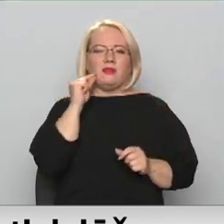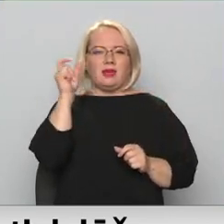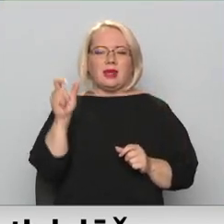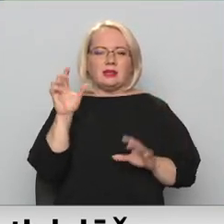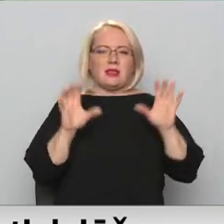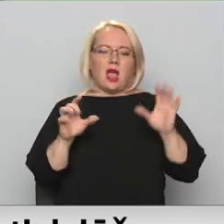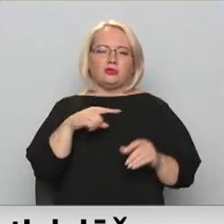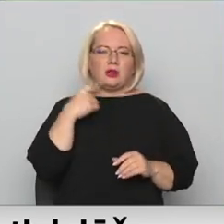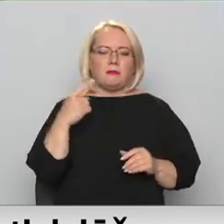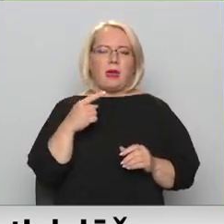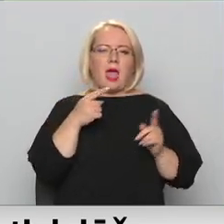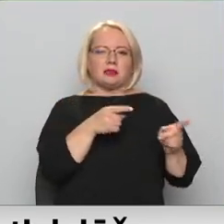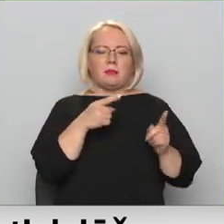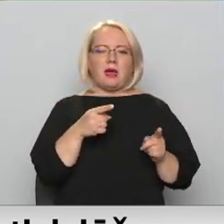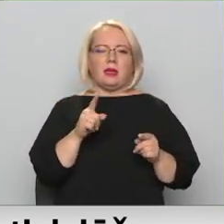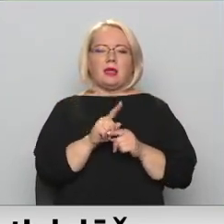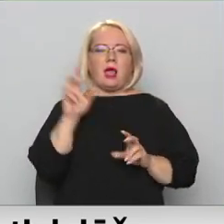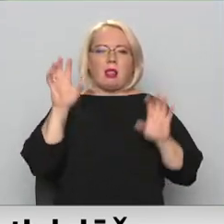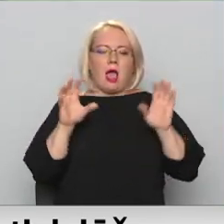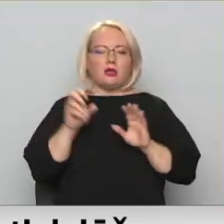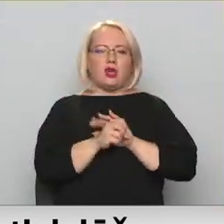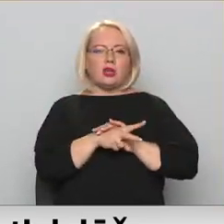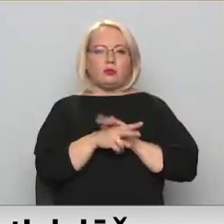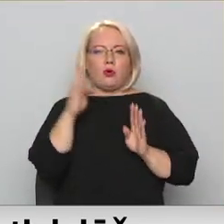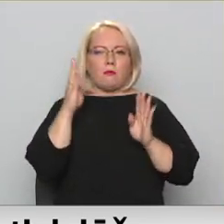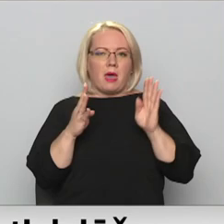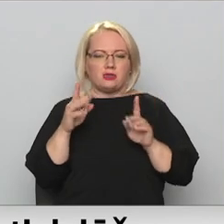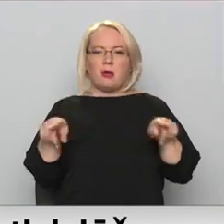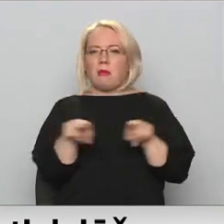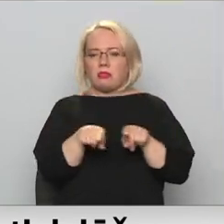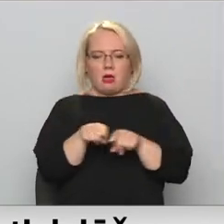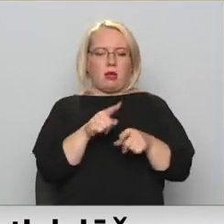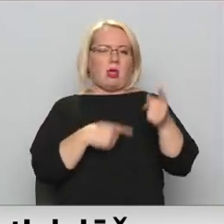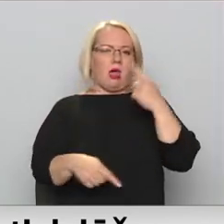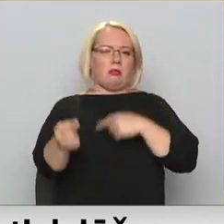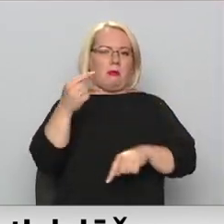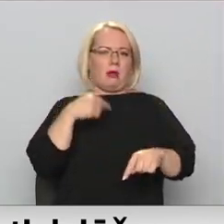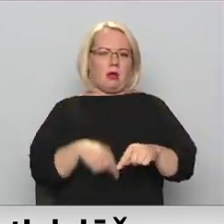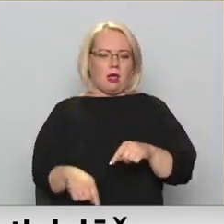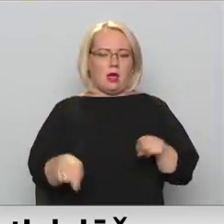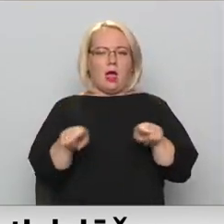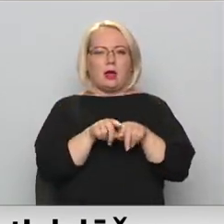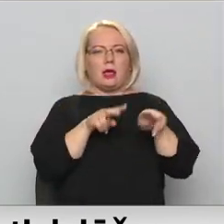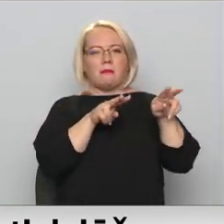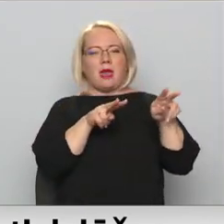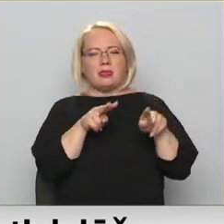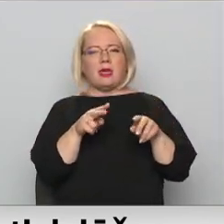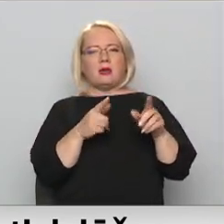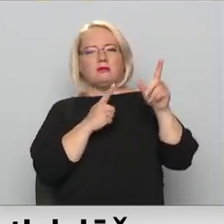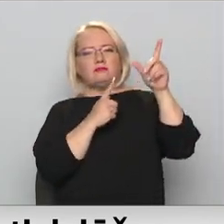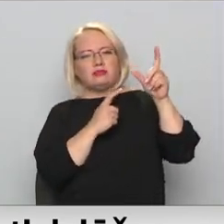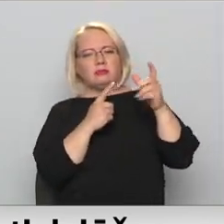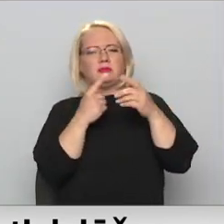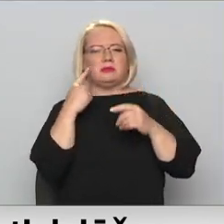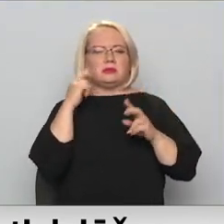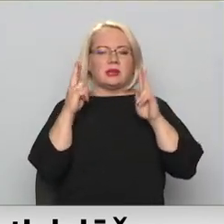aizbaidīt arī pats. Lāčs iebēguši mežā, taču turpat apgriežušies un nākuši atpakaļ. Arī mednieku gaisā raidīties šā